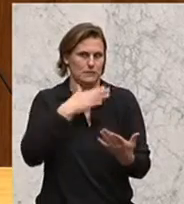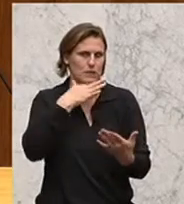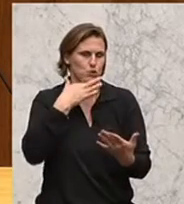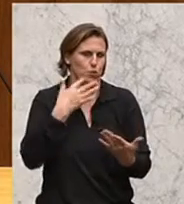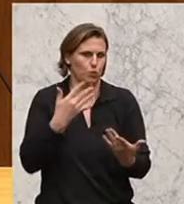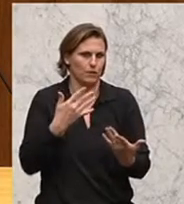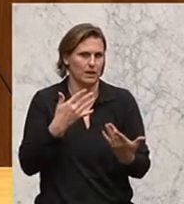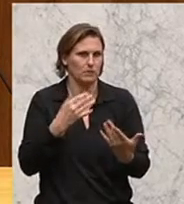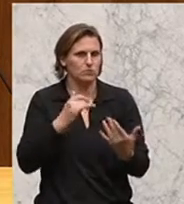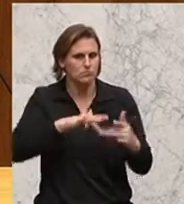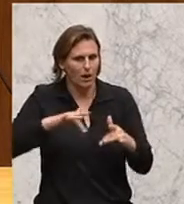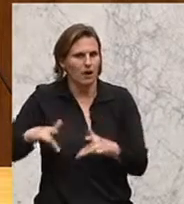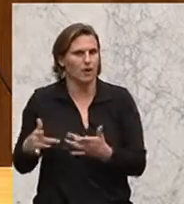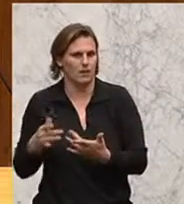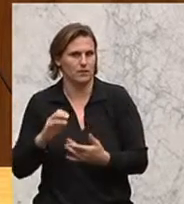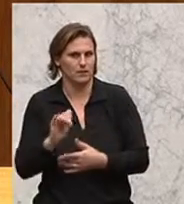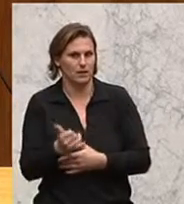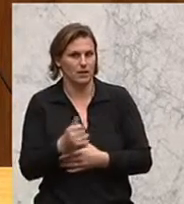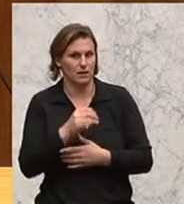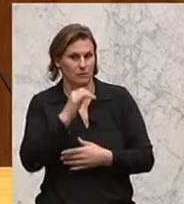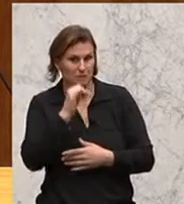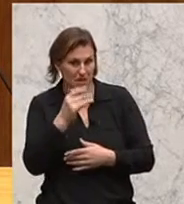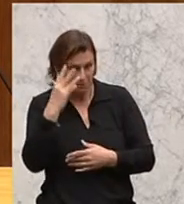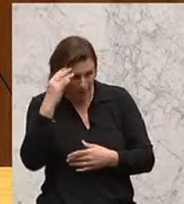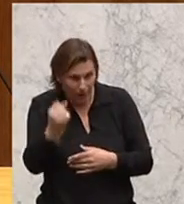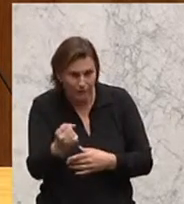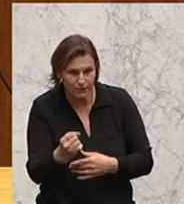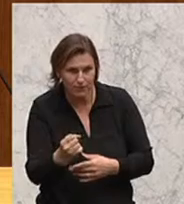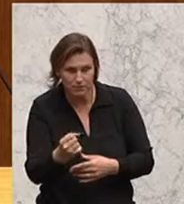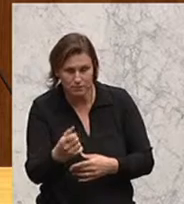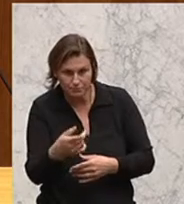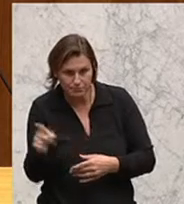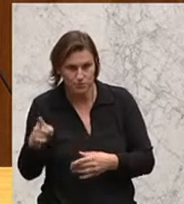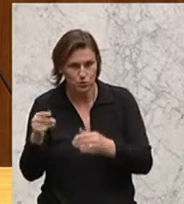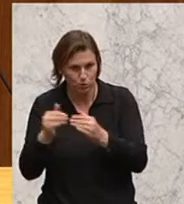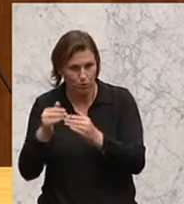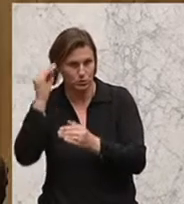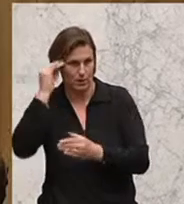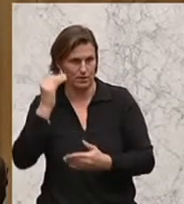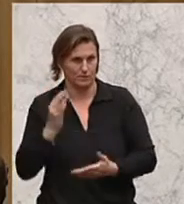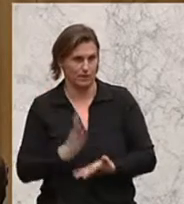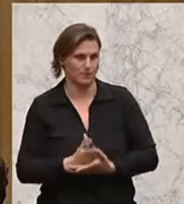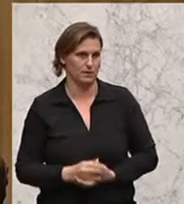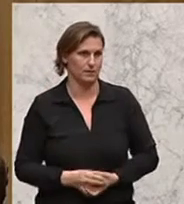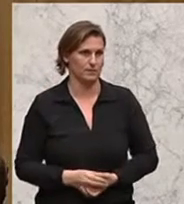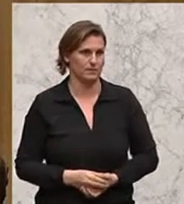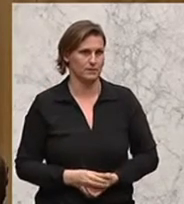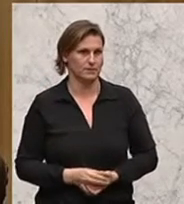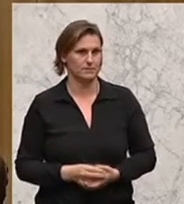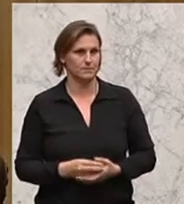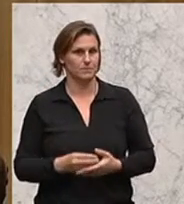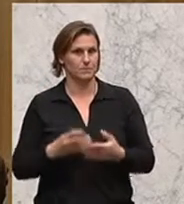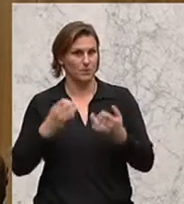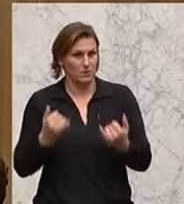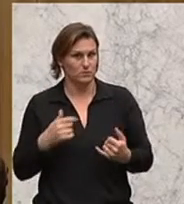stark. Und wer dann nicht mitkommt, wird dann einfach vergattert, das alles zu Hause nachzuholen. Und genau hier